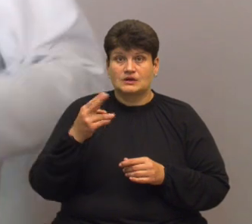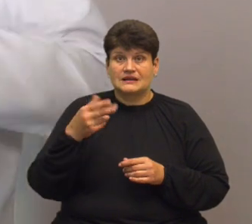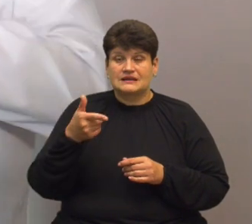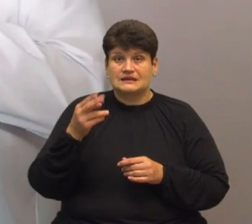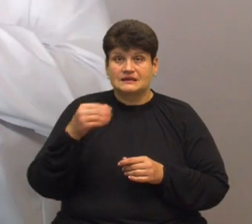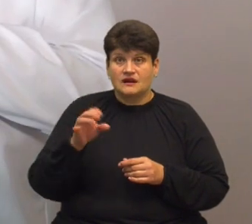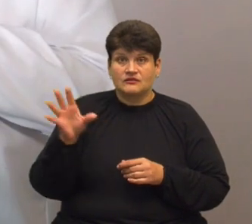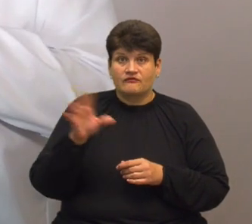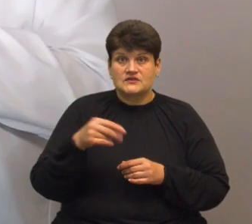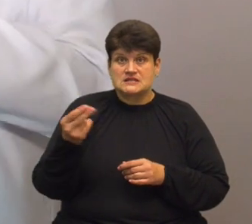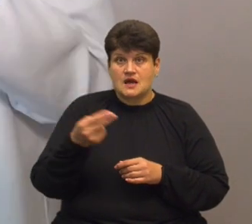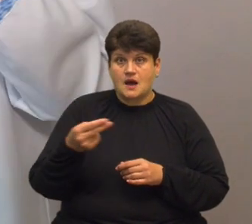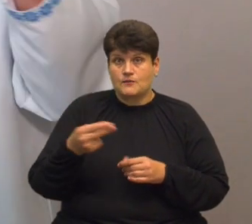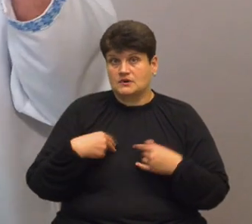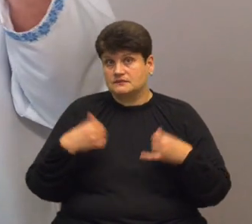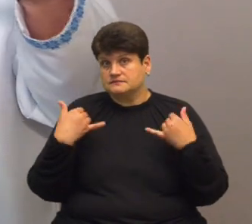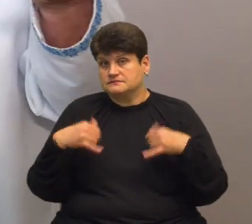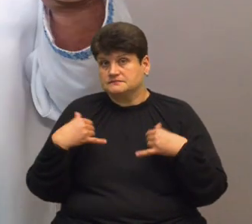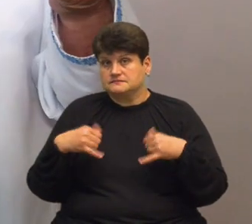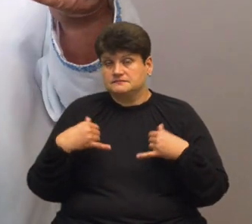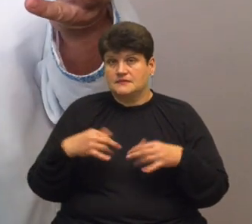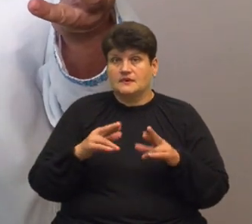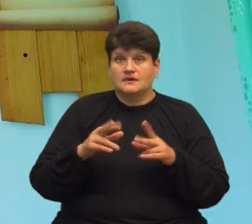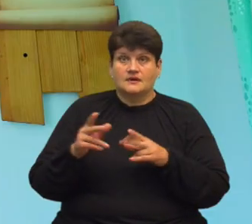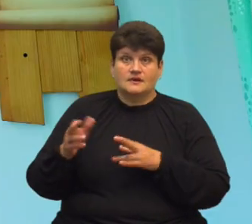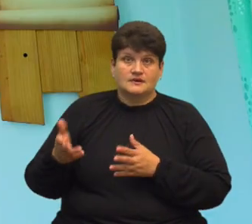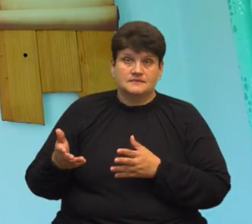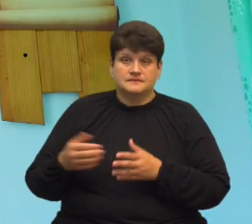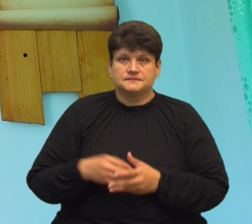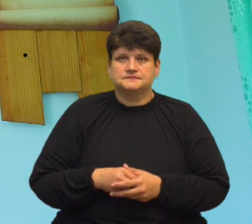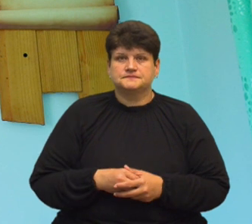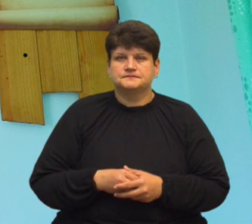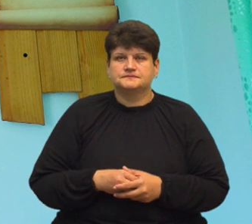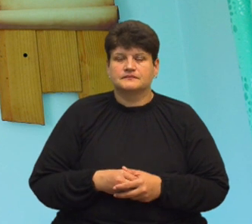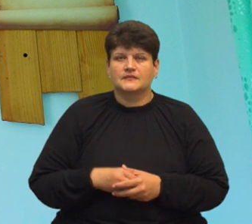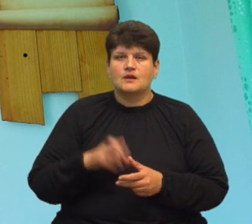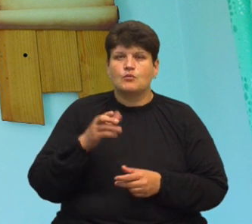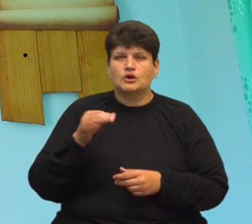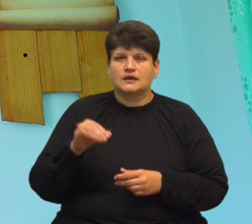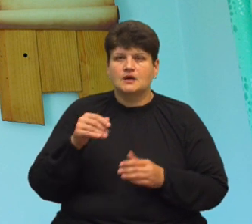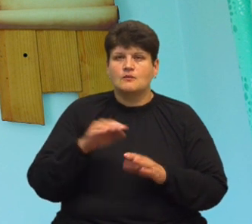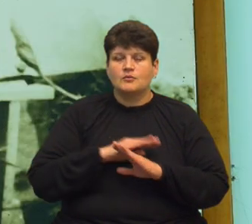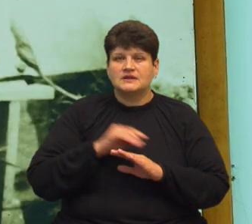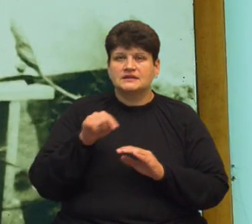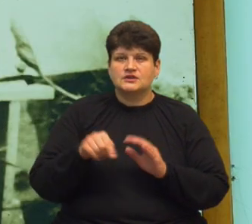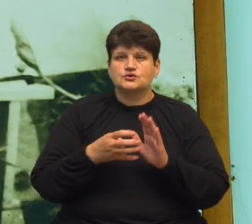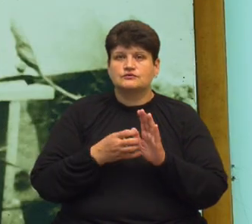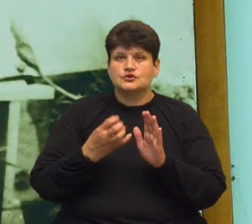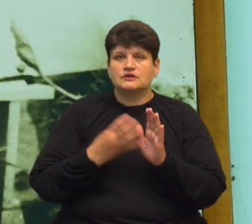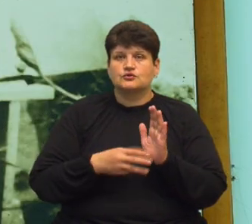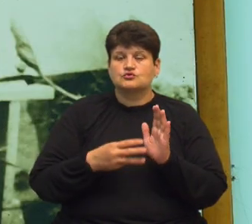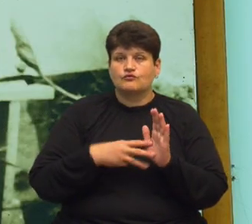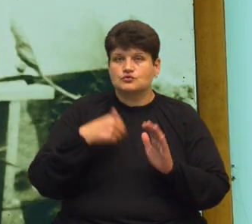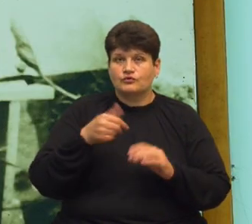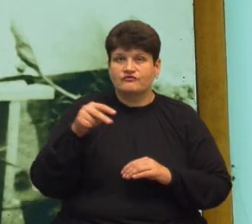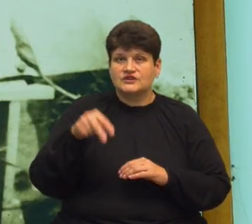І думаю, господи, якась міста. Я пишу, мама, не викидайте ті малюнки. Богдан помер у 1998 році. У 2012